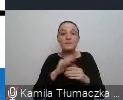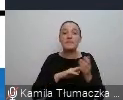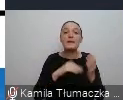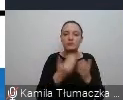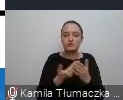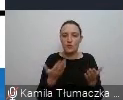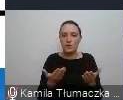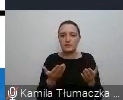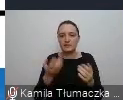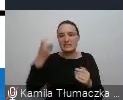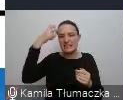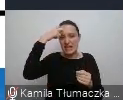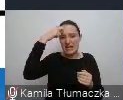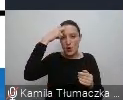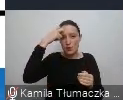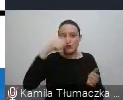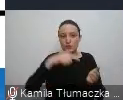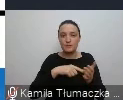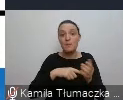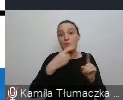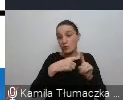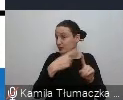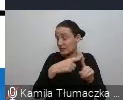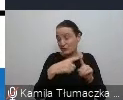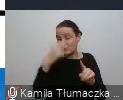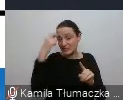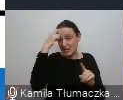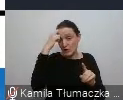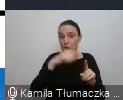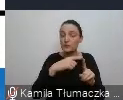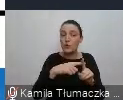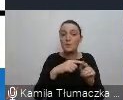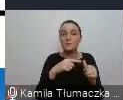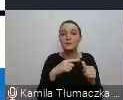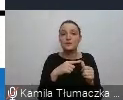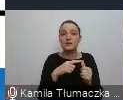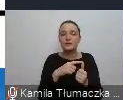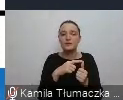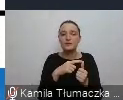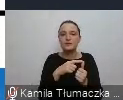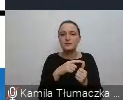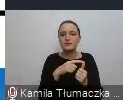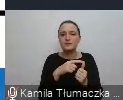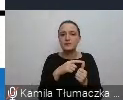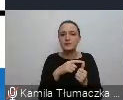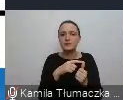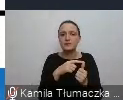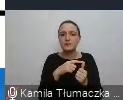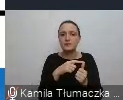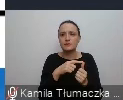takich stereotypów jest stereotyp pozytywny zresztą. To jest stereotyp, na którego